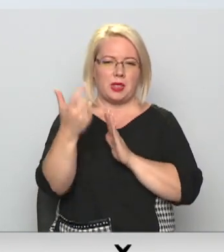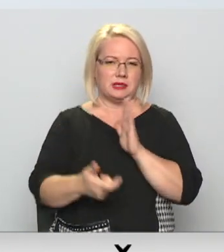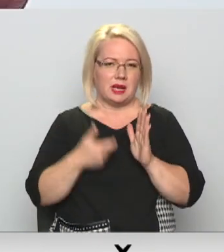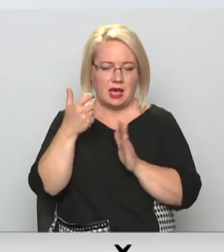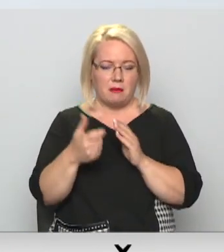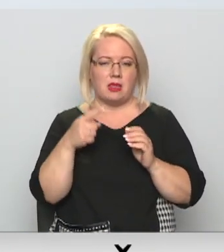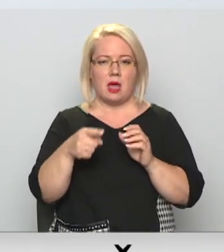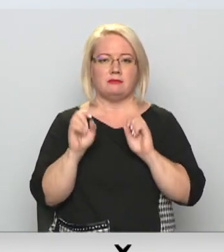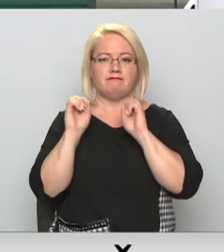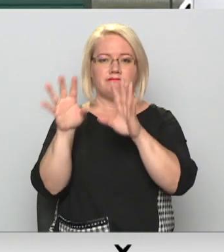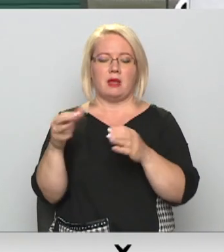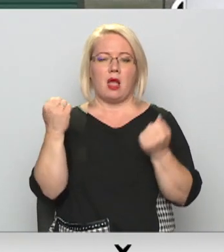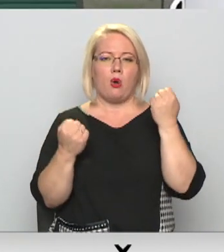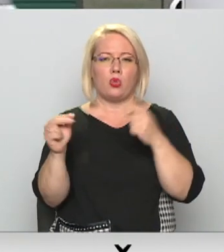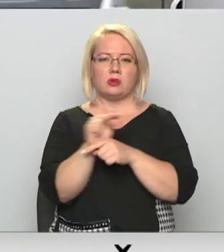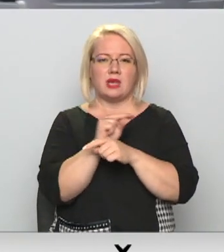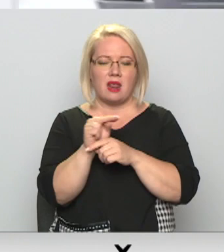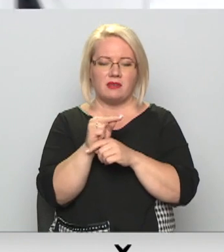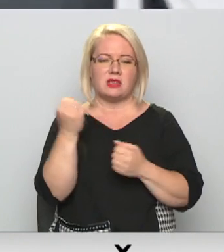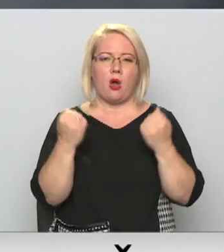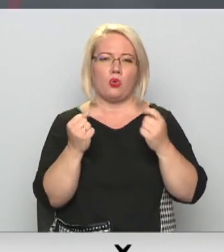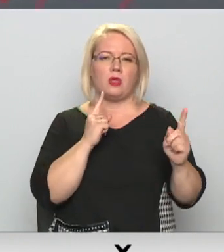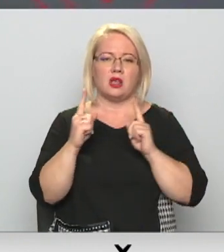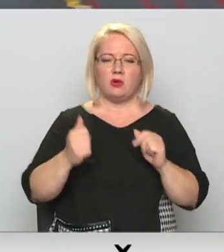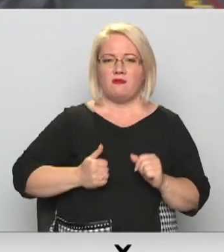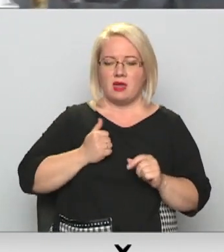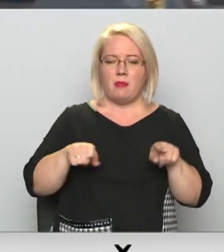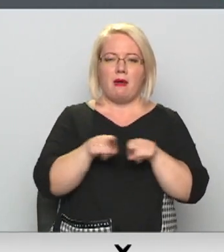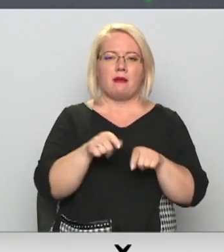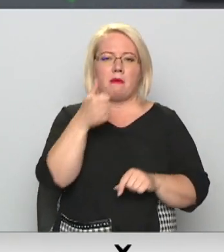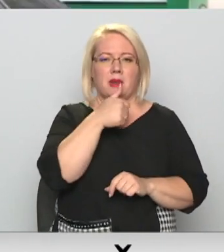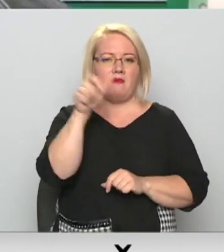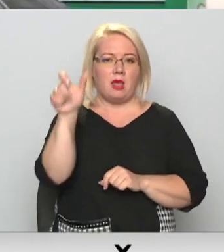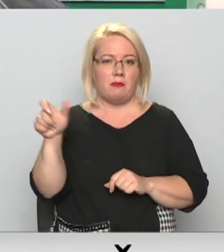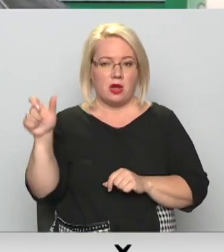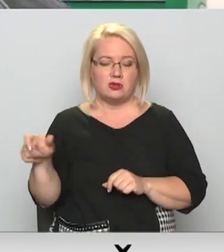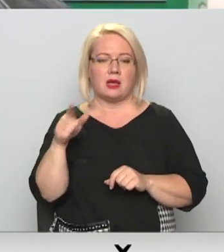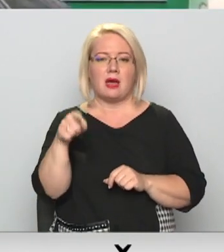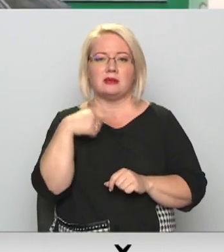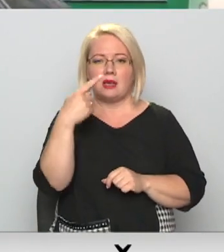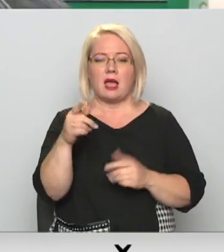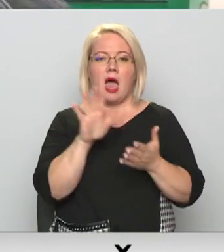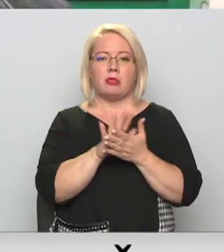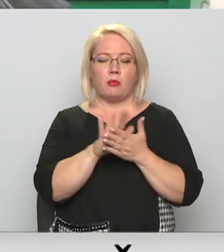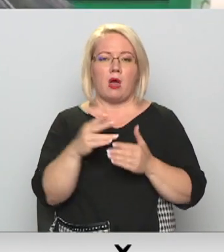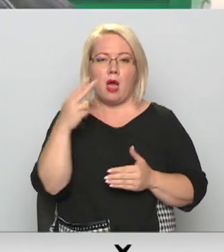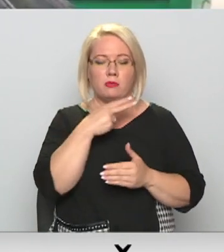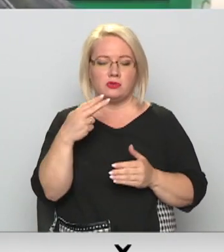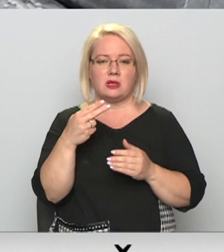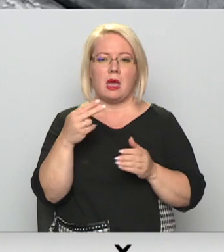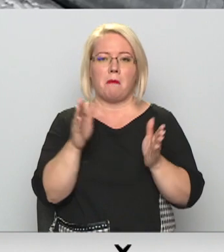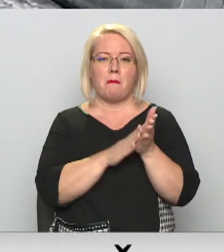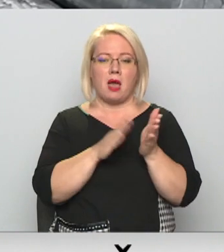Pārsrātās nodod autoservis, autotransportu uzņēmumu, kā arī privātpersonas. Kā skaidro atkrituma apsaimniekotāja maksa par riepu